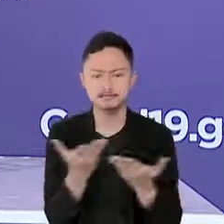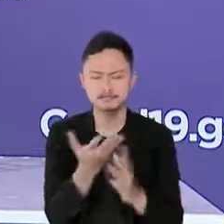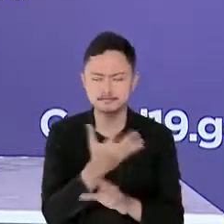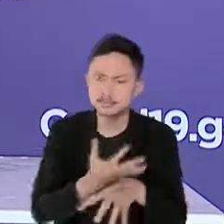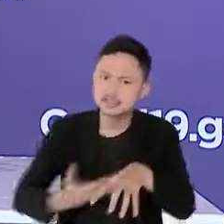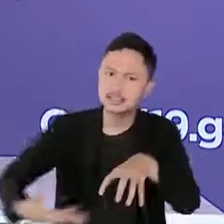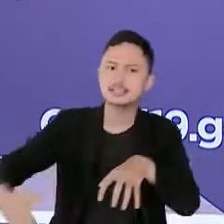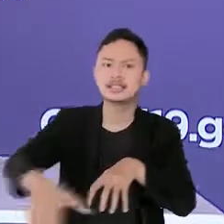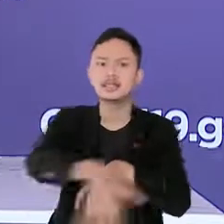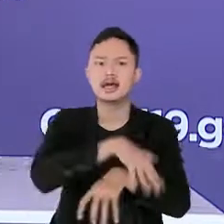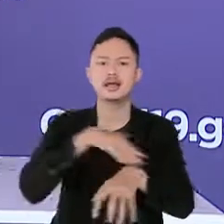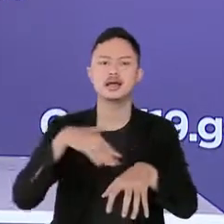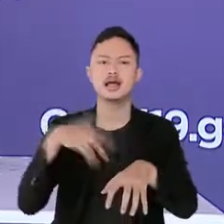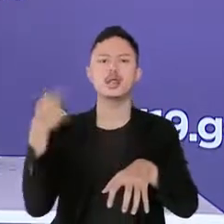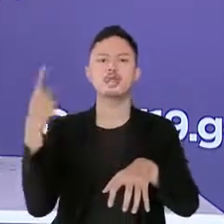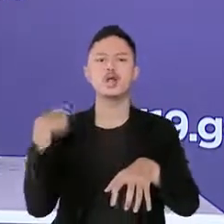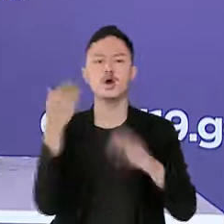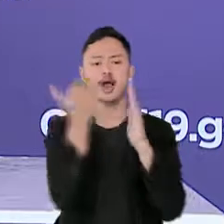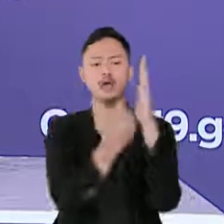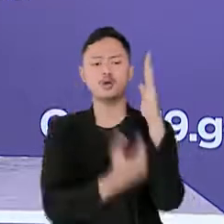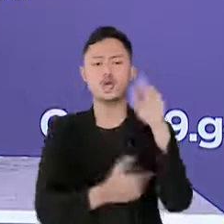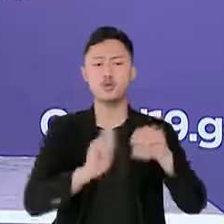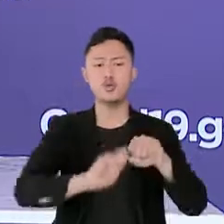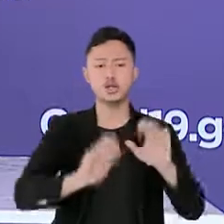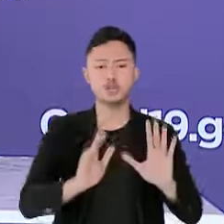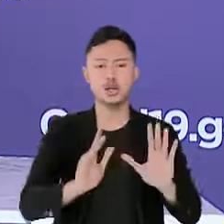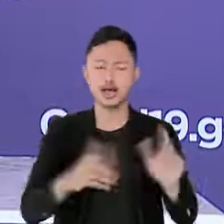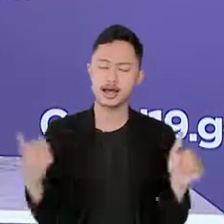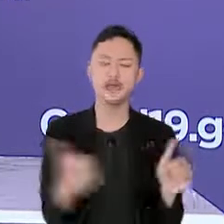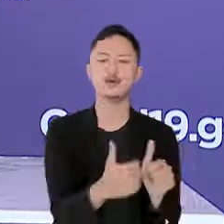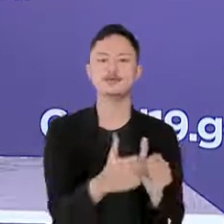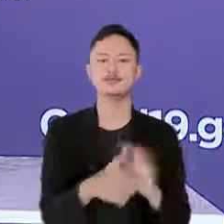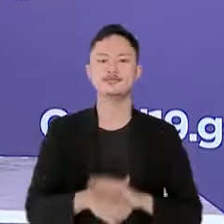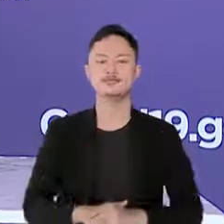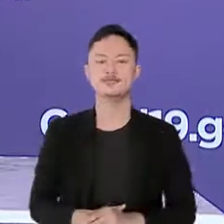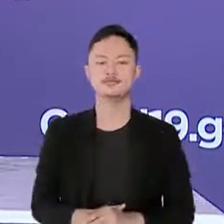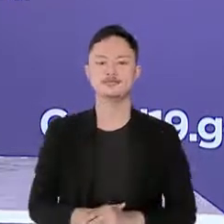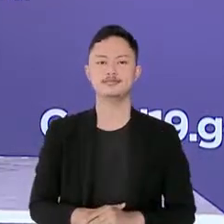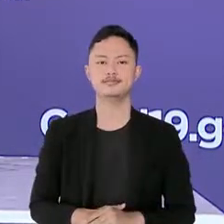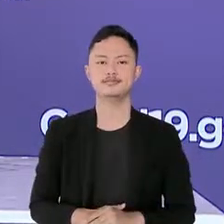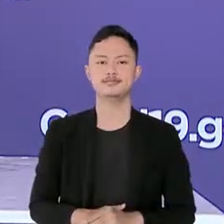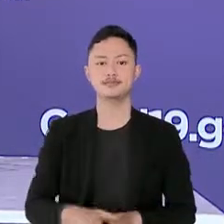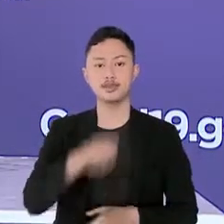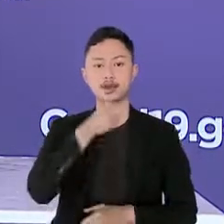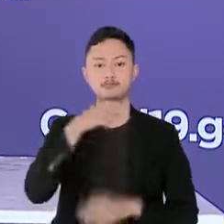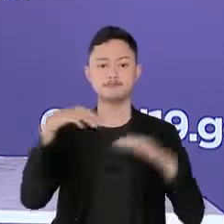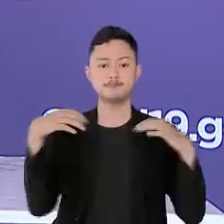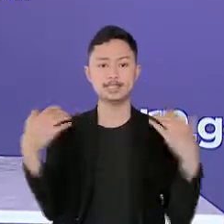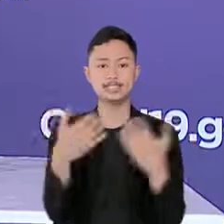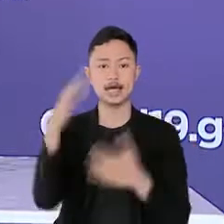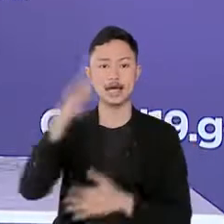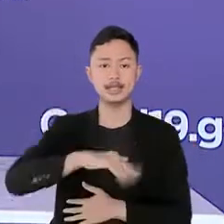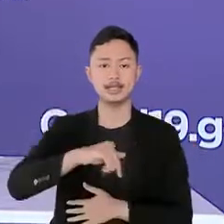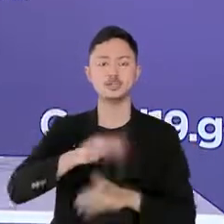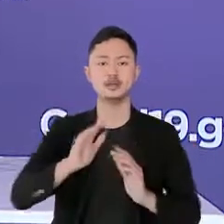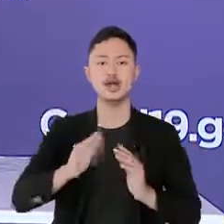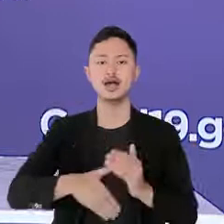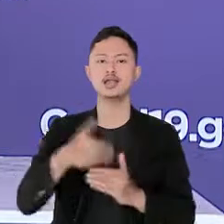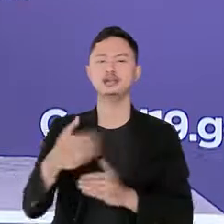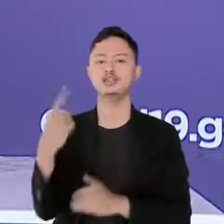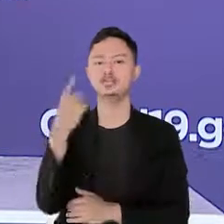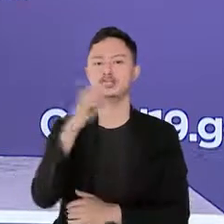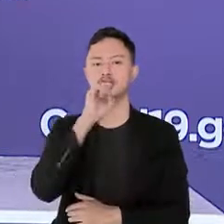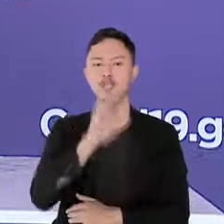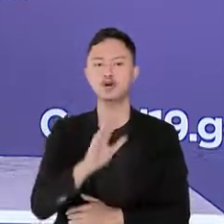awasi dan mematuhi aturan yang telah disusun tersebut demikian konferensi pers pada hari ini saya lanjutkan dengan